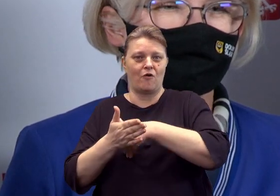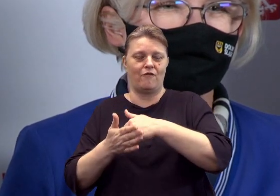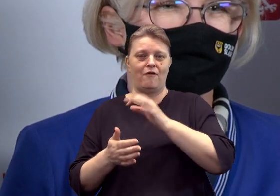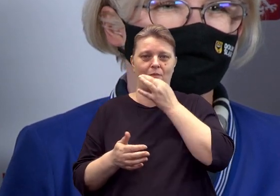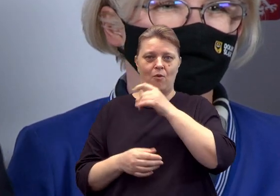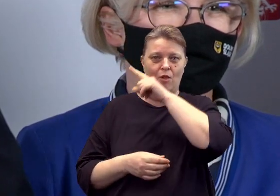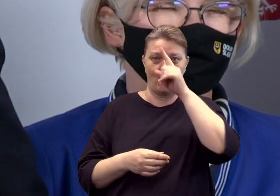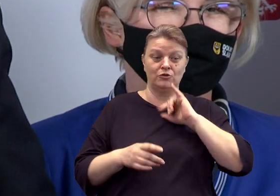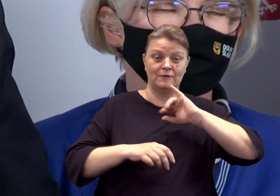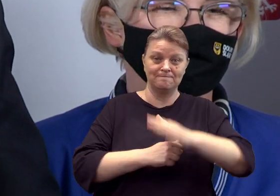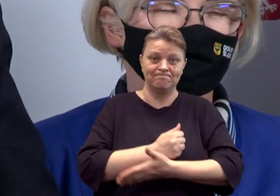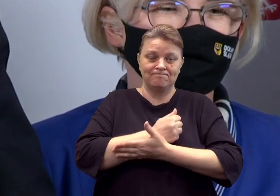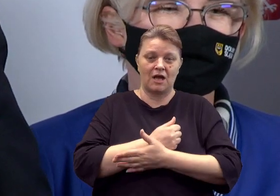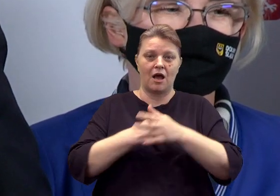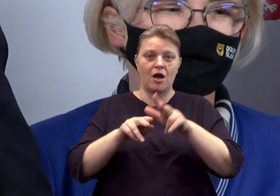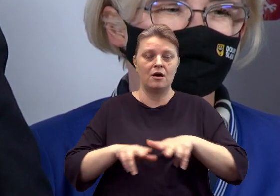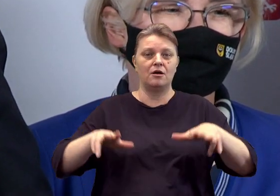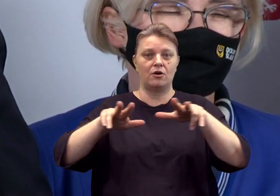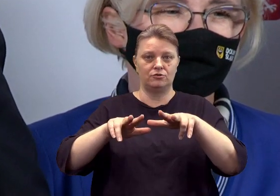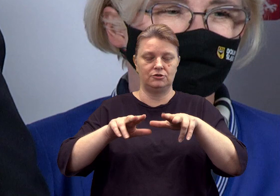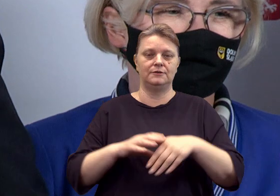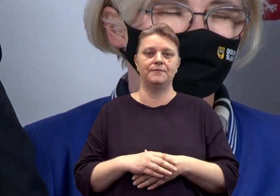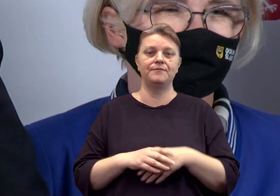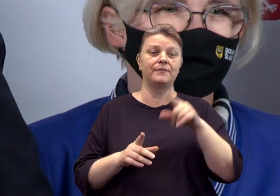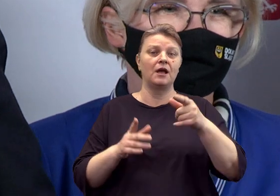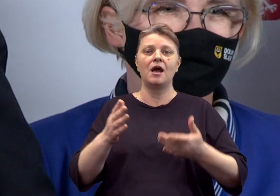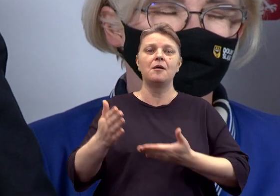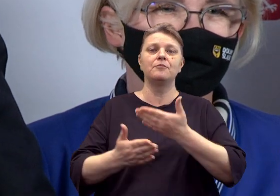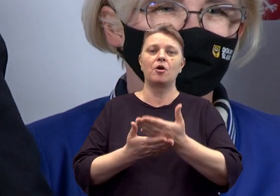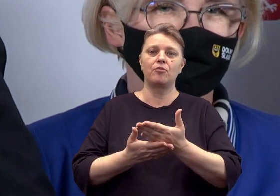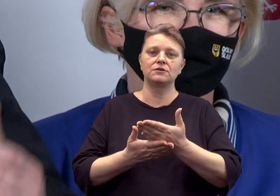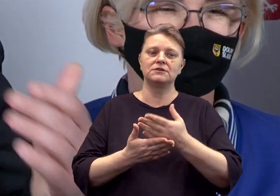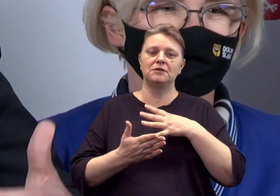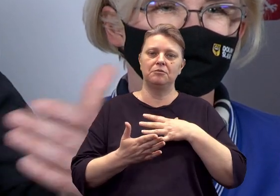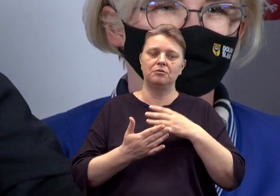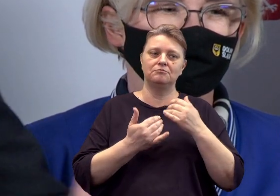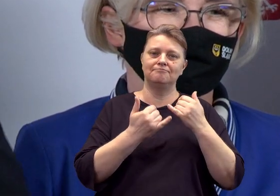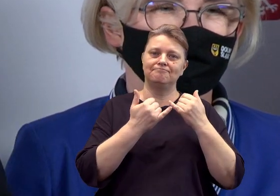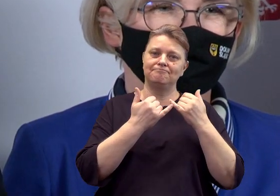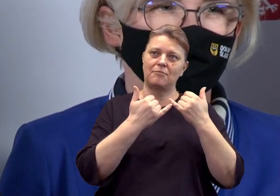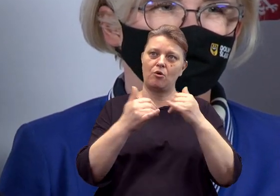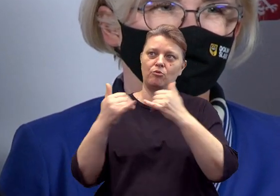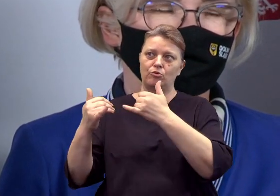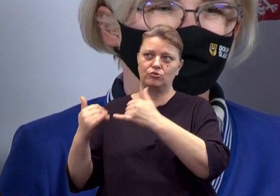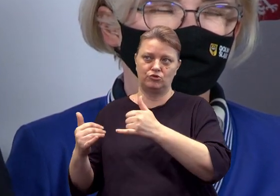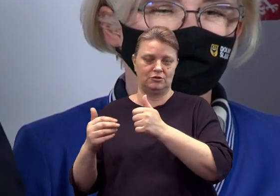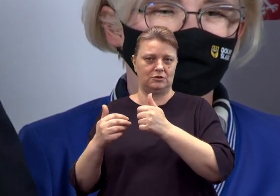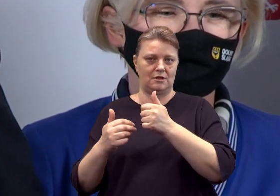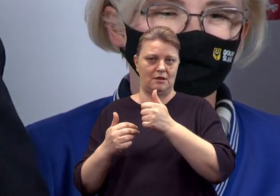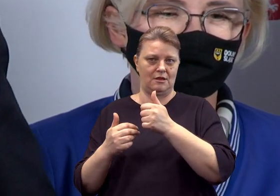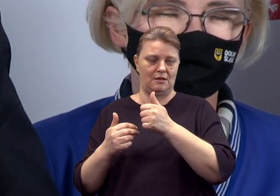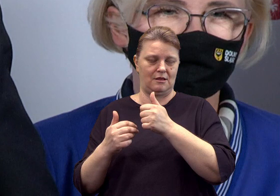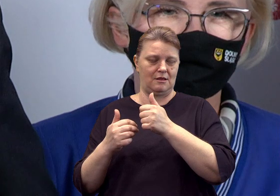również rodziny. Te propozycje spotkały się z różnym stosunkiem, czy z różnym ustosunkowaniem się poszczególnych